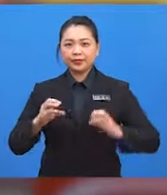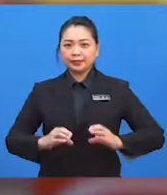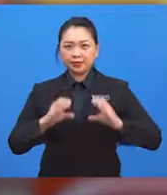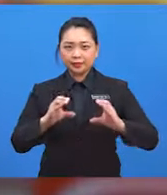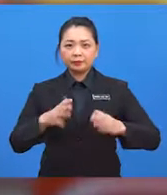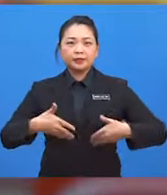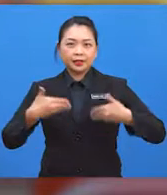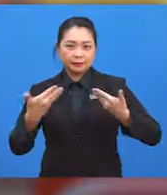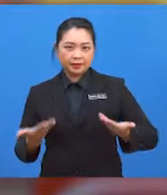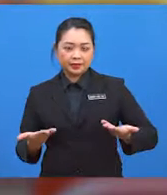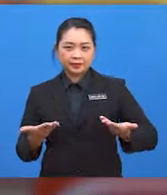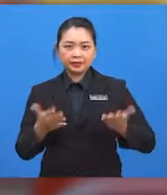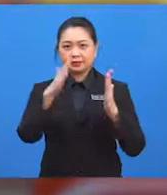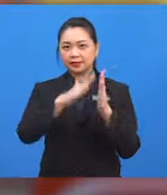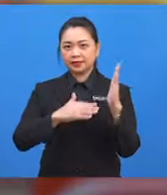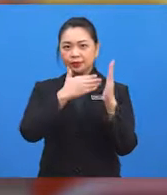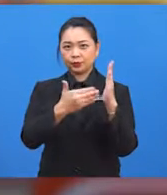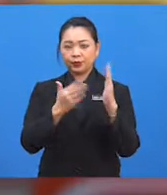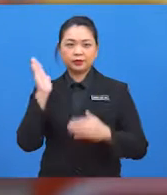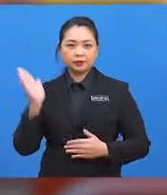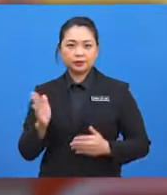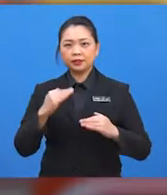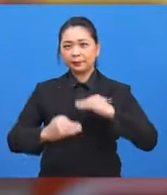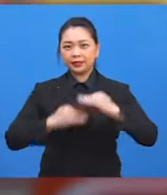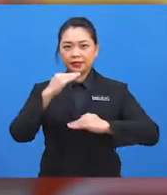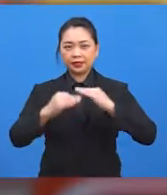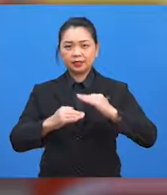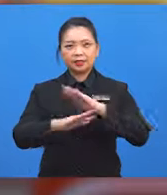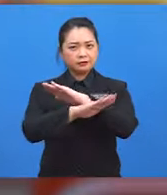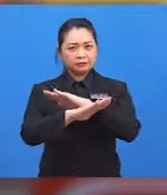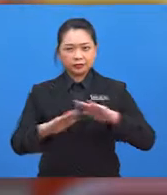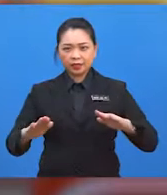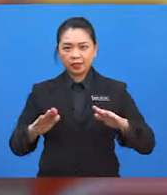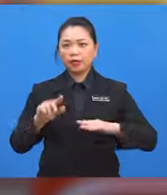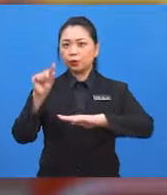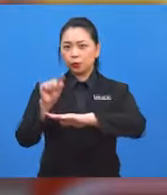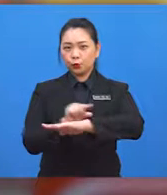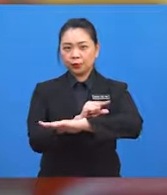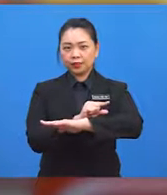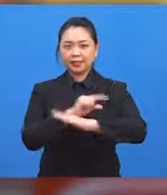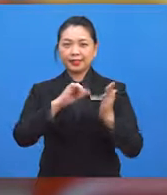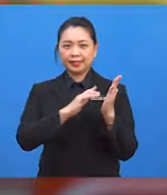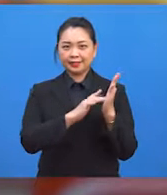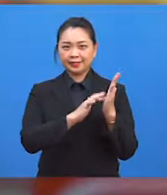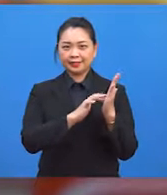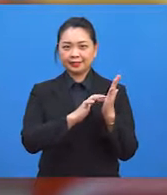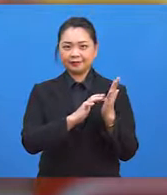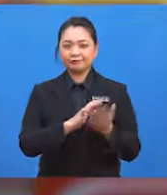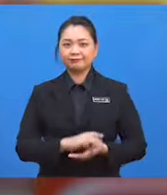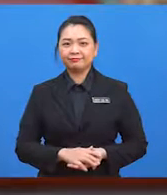bagaimanakah jadual ini dibina tanpa menggunakan kalkulator.